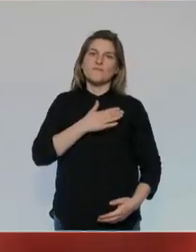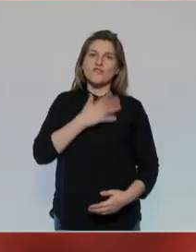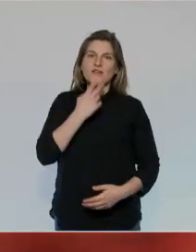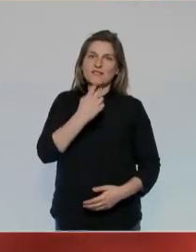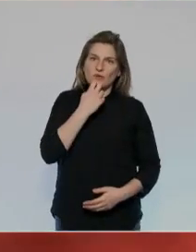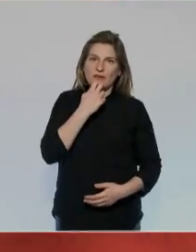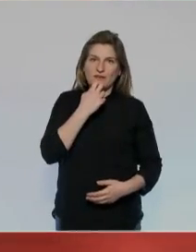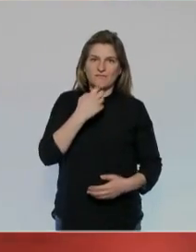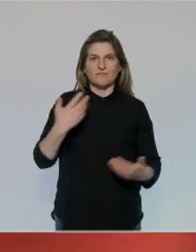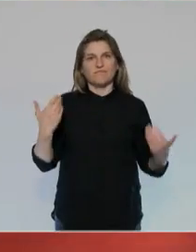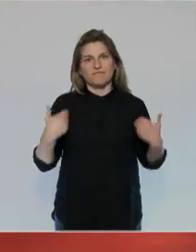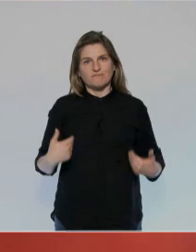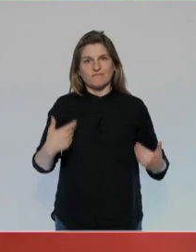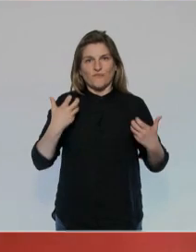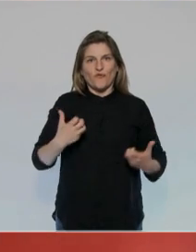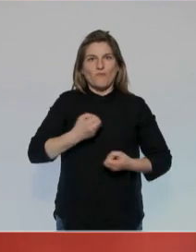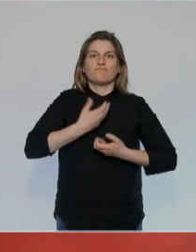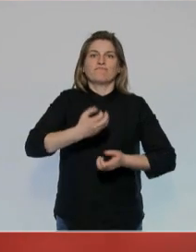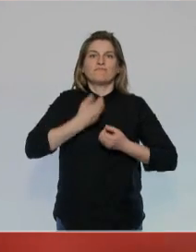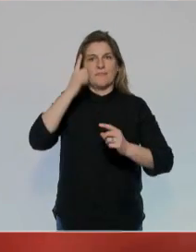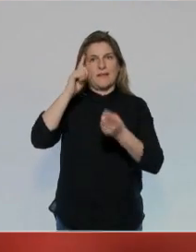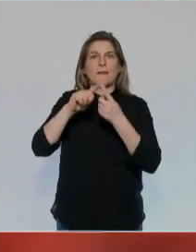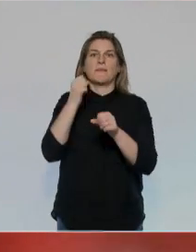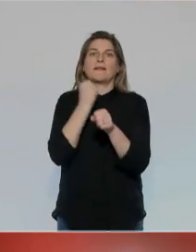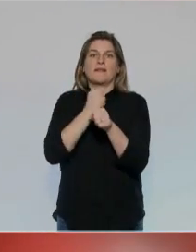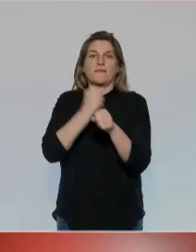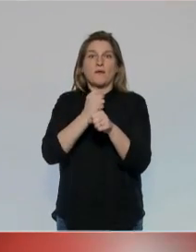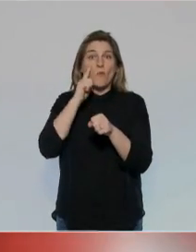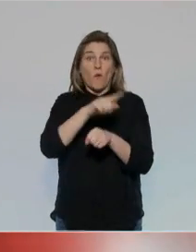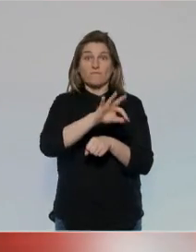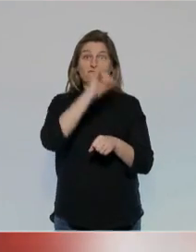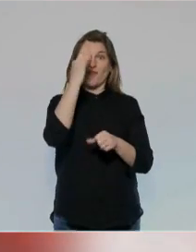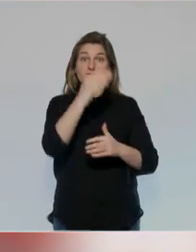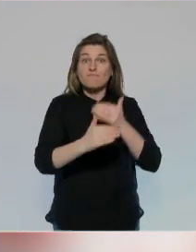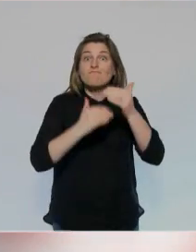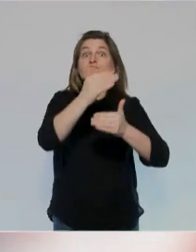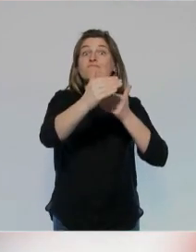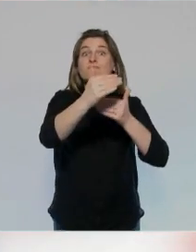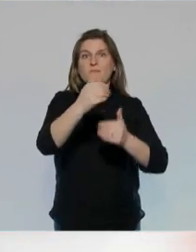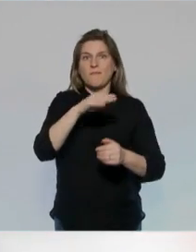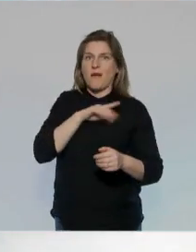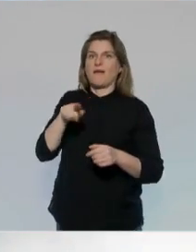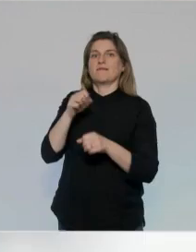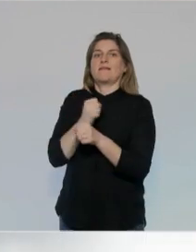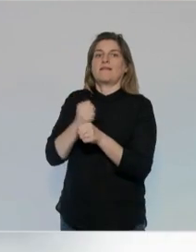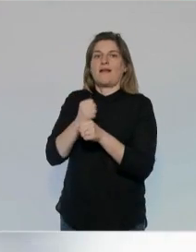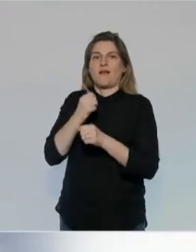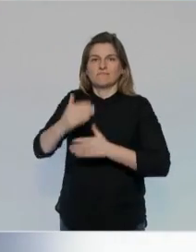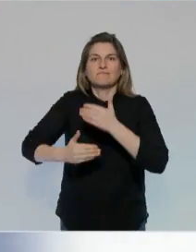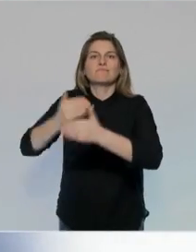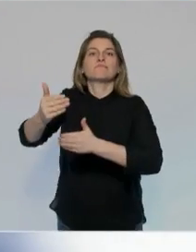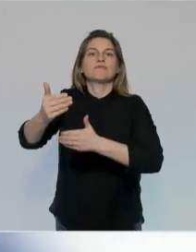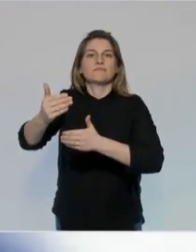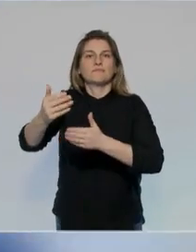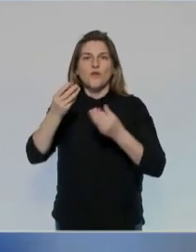Chers compatriotes, je veux vous parler aujourd'hui de travail. Car mettre la France en marche, c'est remettre le travail en marche.